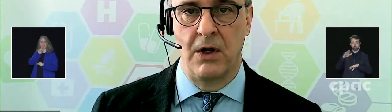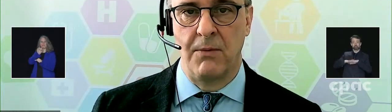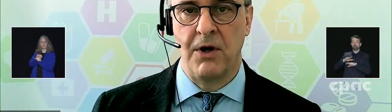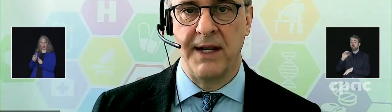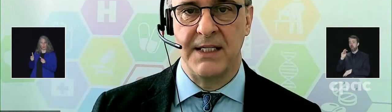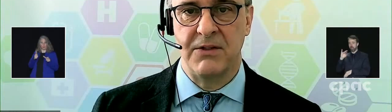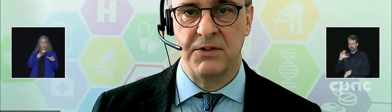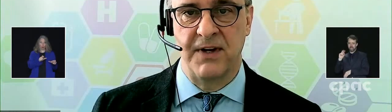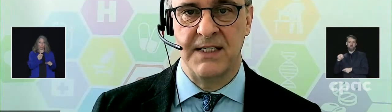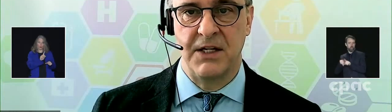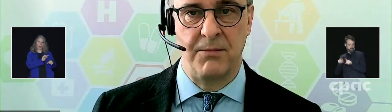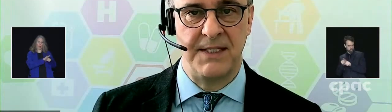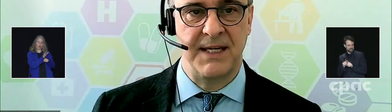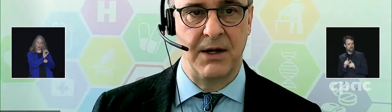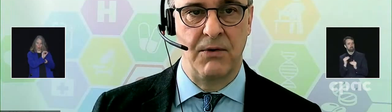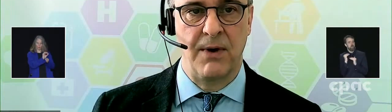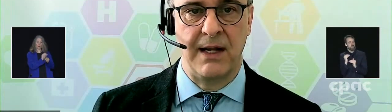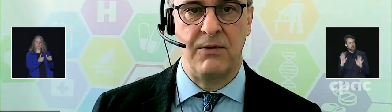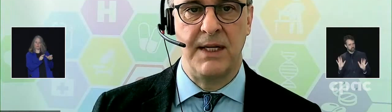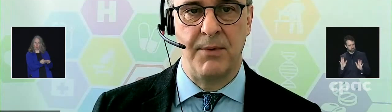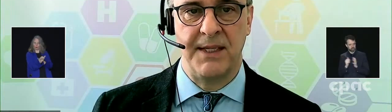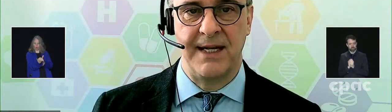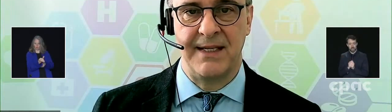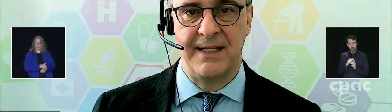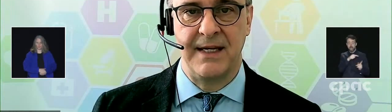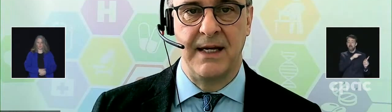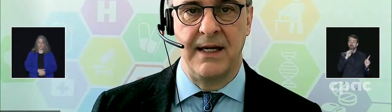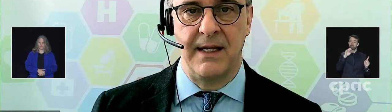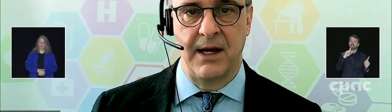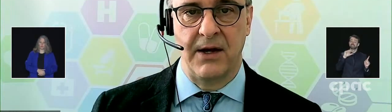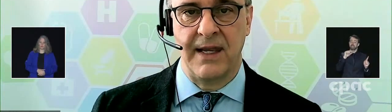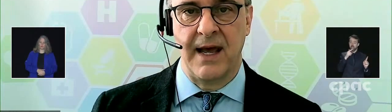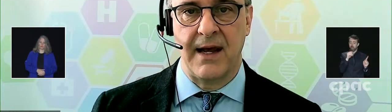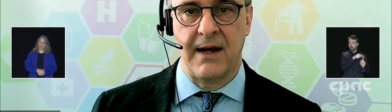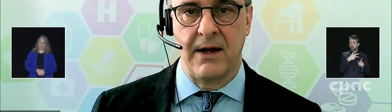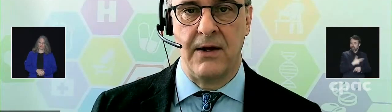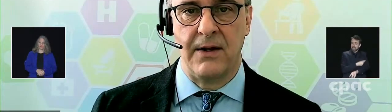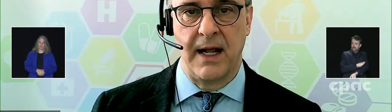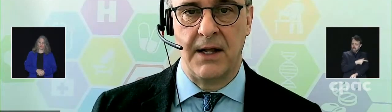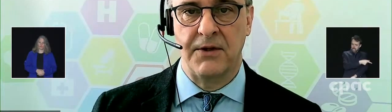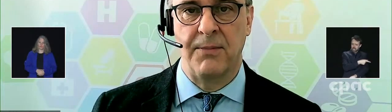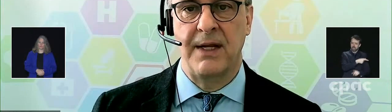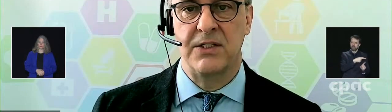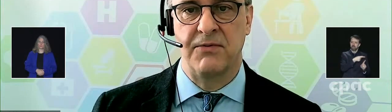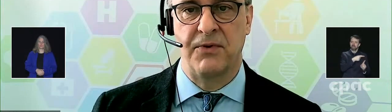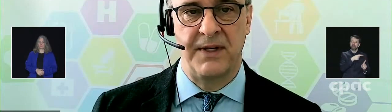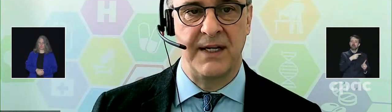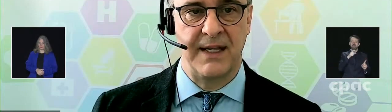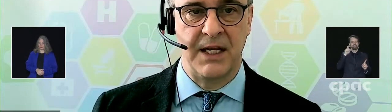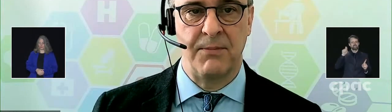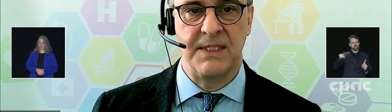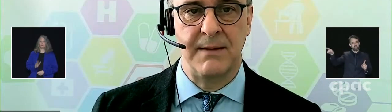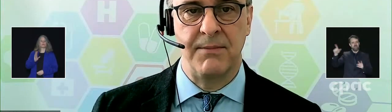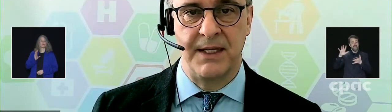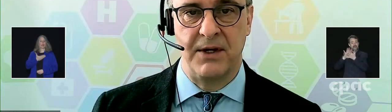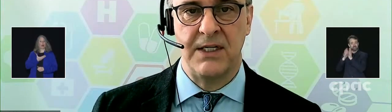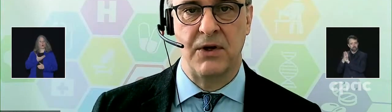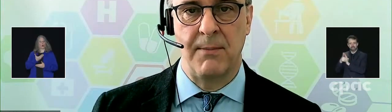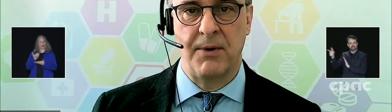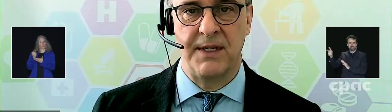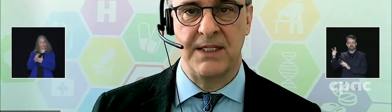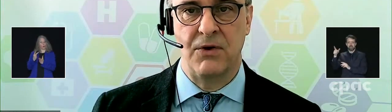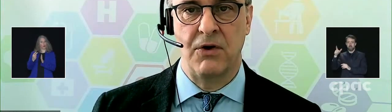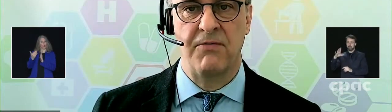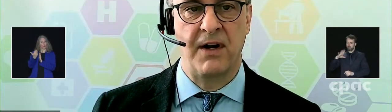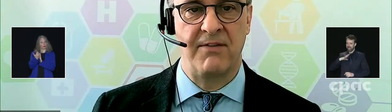L'homologation du vaccin de Medicago inclut des modalités qui requièrent à l'entreprise de fournir dès que possible des